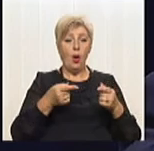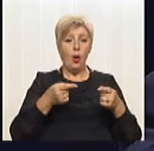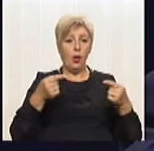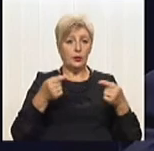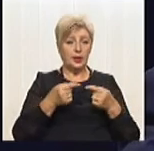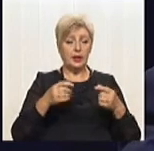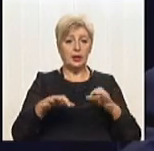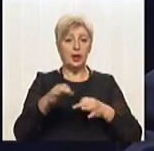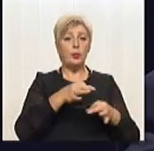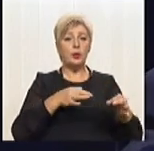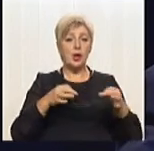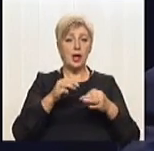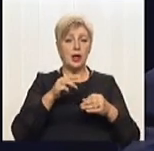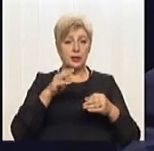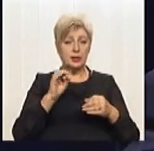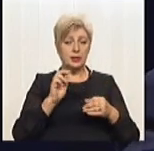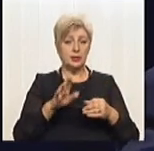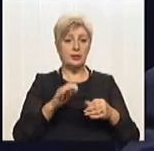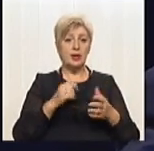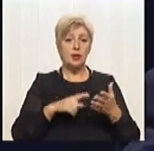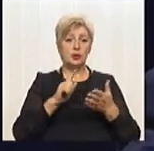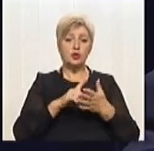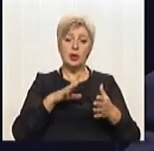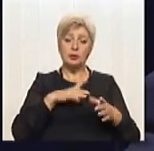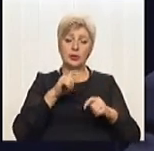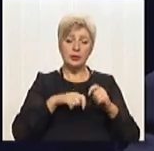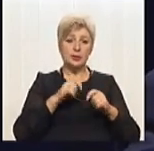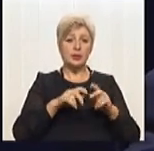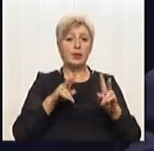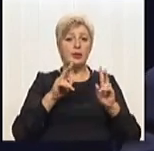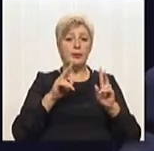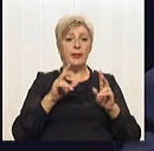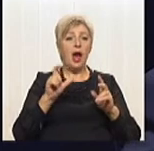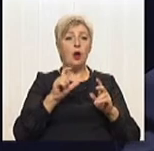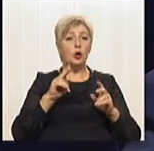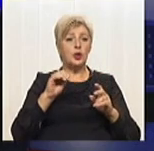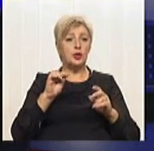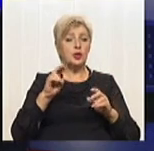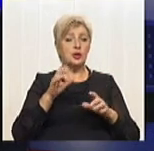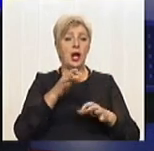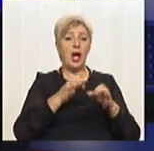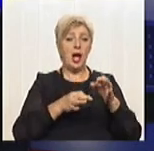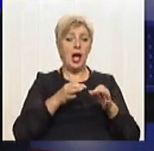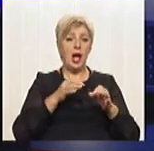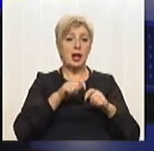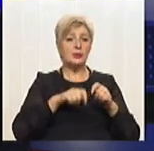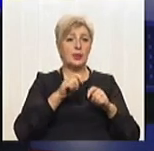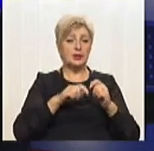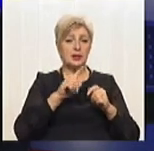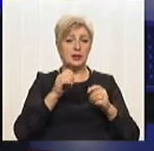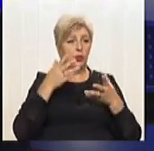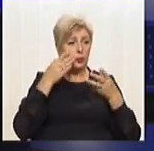розбудовування якихось потужностей, то має бути експертиза, як вона була, екологічна експертиза впливу на довкілля.